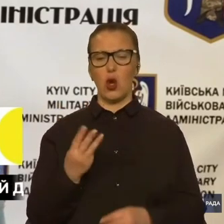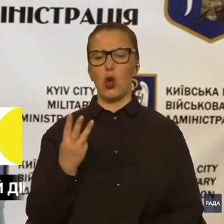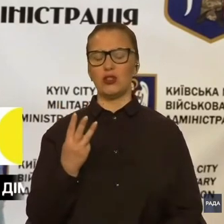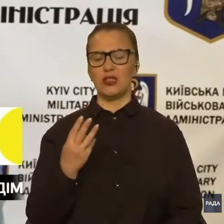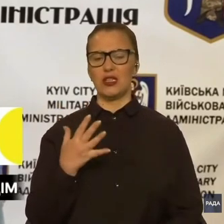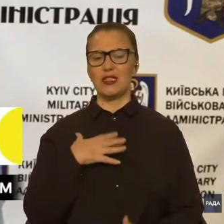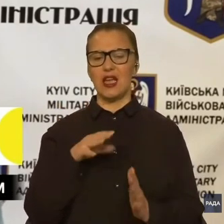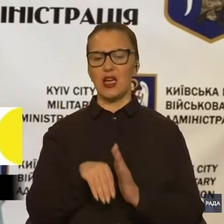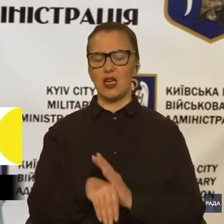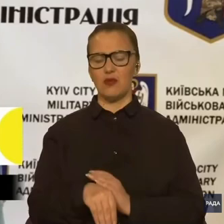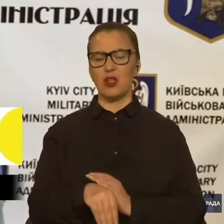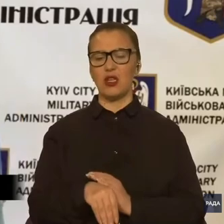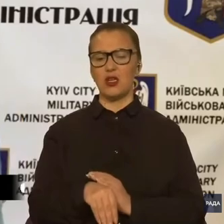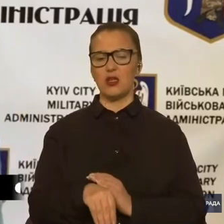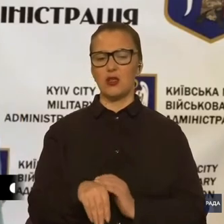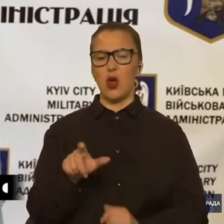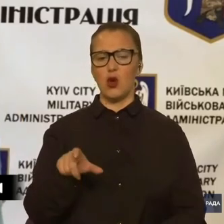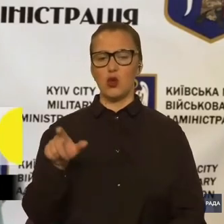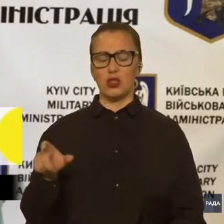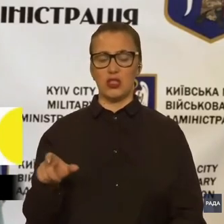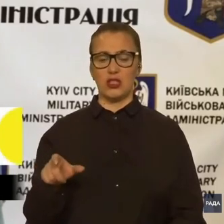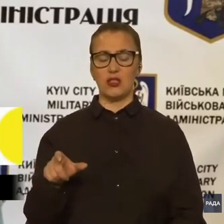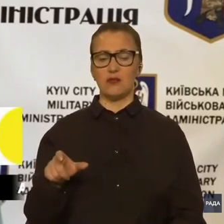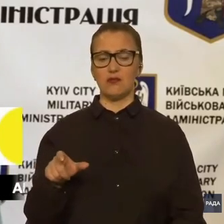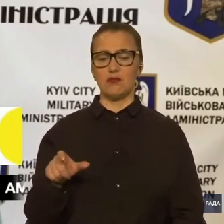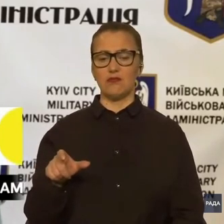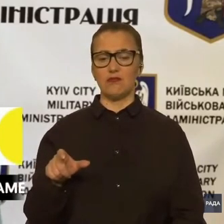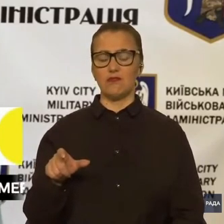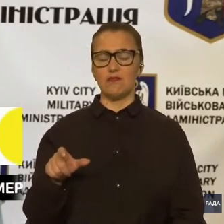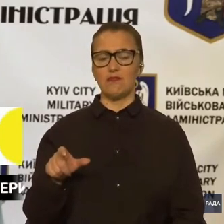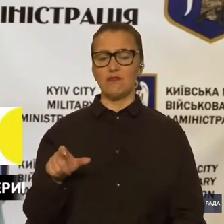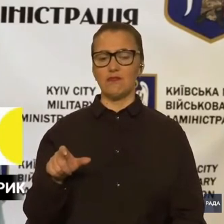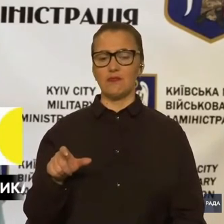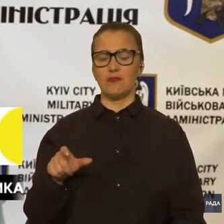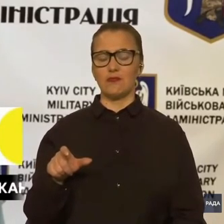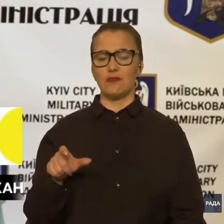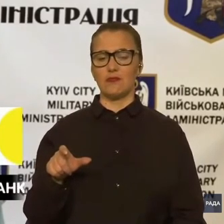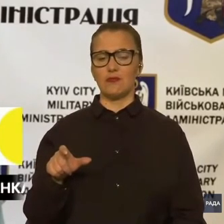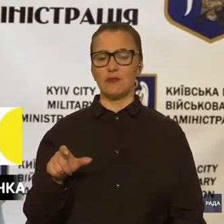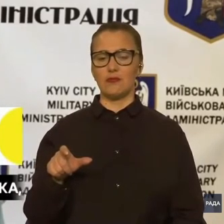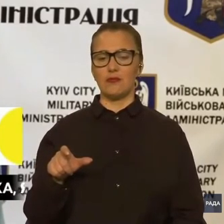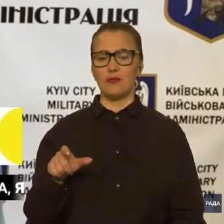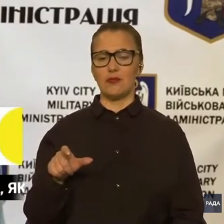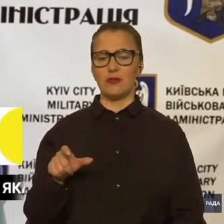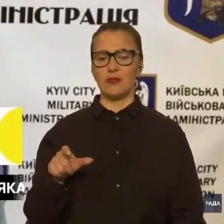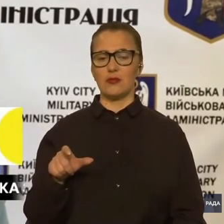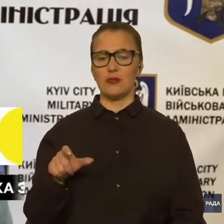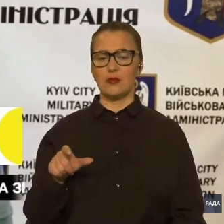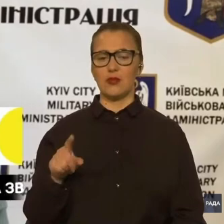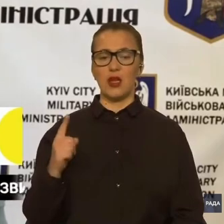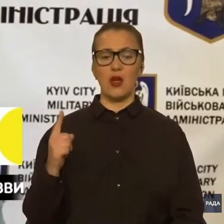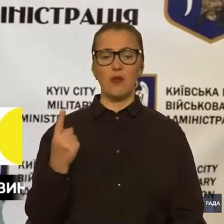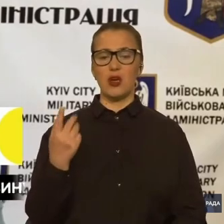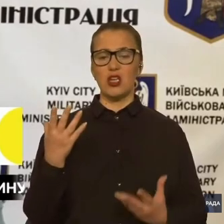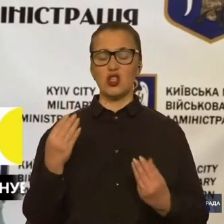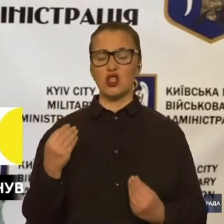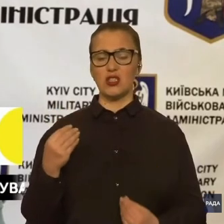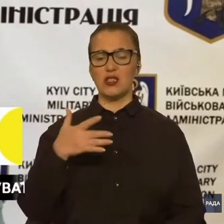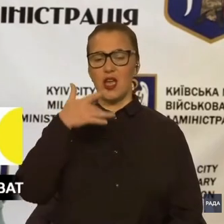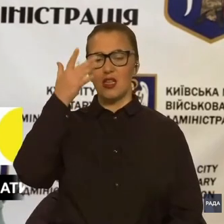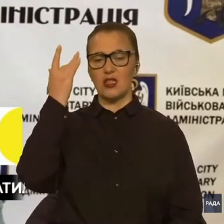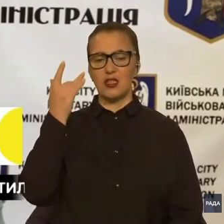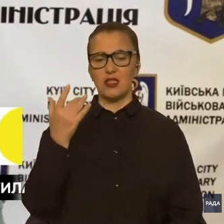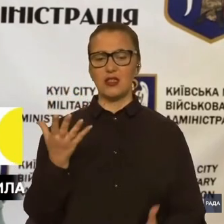з них одна дитина і 10 осіб травмована, з них теж одна дитина. Бачите, перший день віта, день захисту дітей